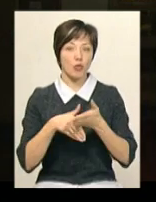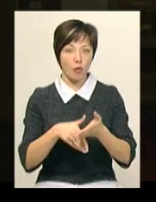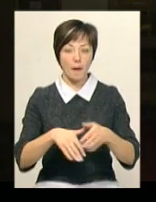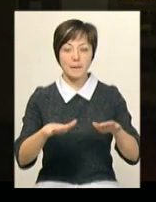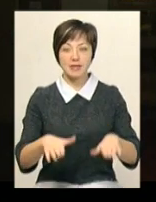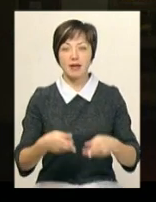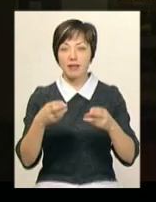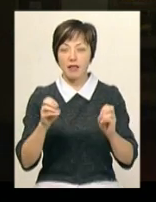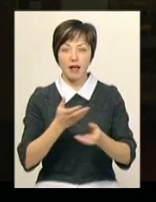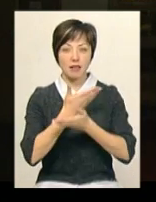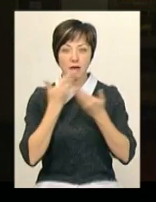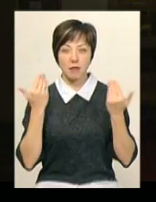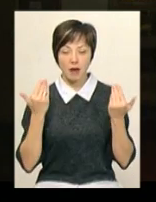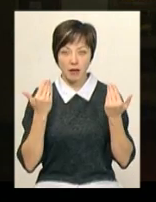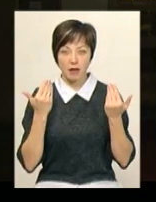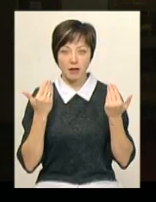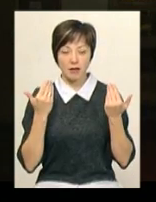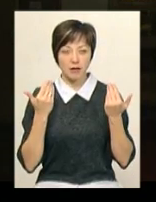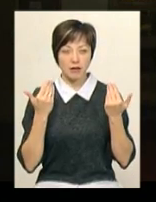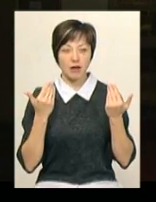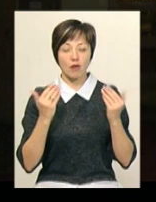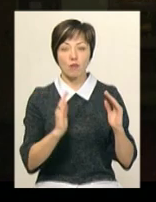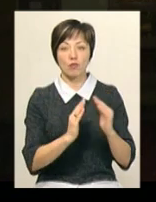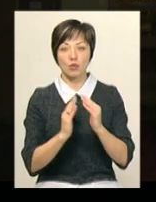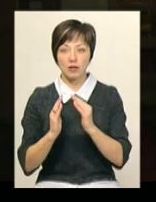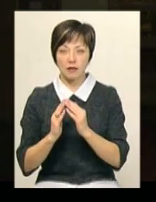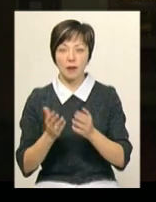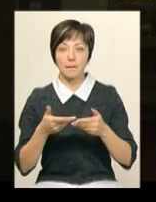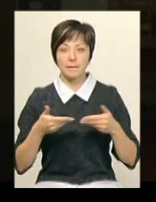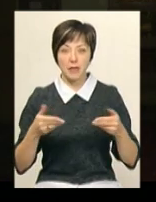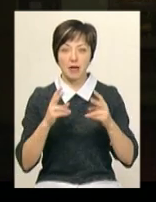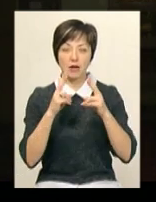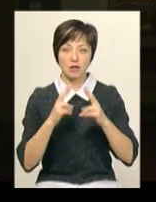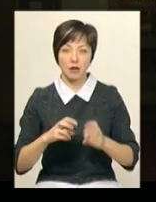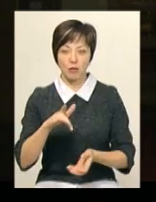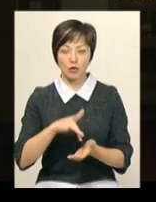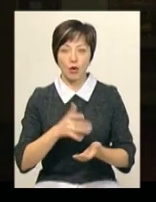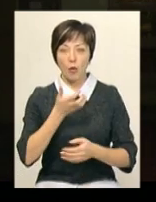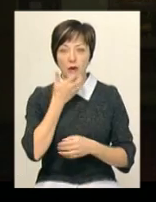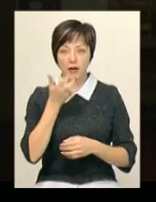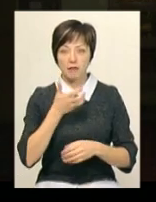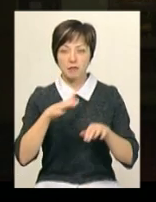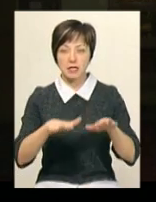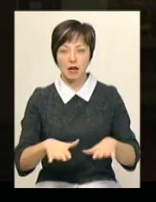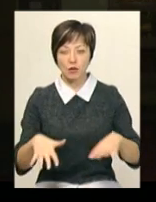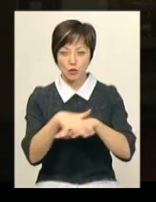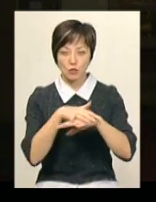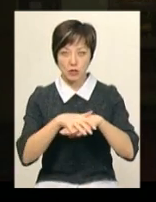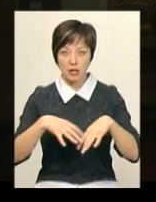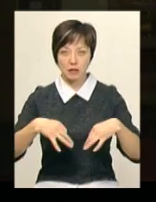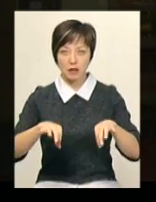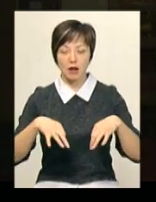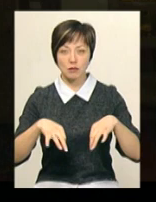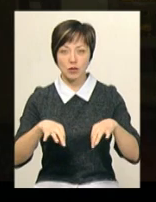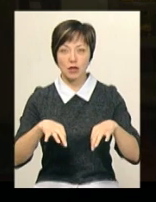місцях, де немає будівель, ми розвертаємо пункти обігріву в місцях скупчення транспорту,